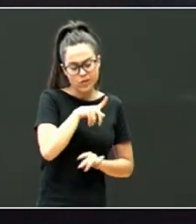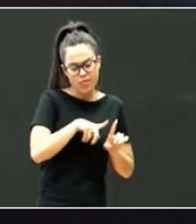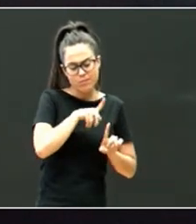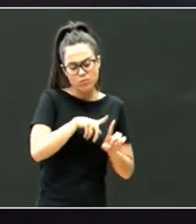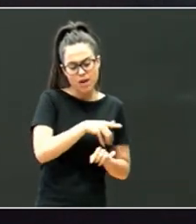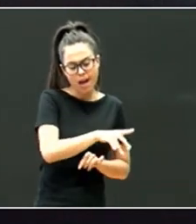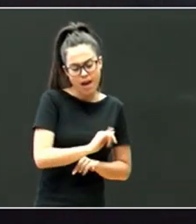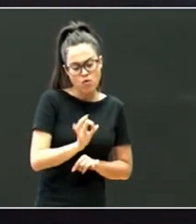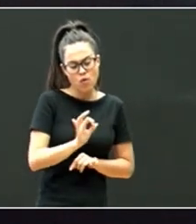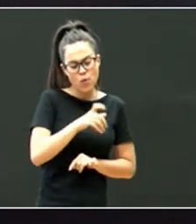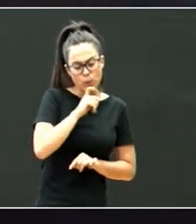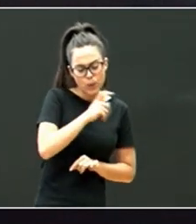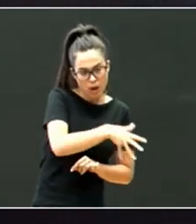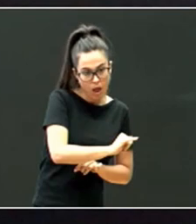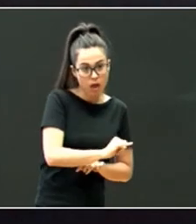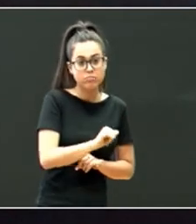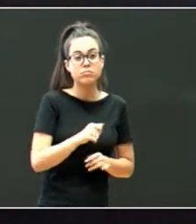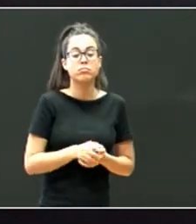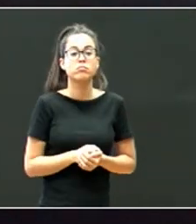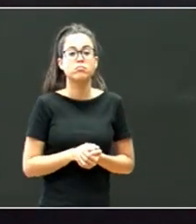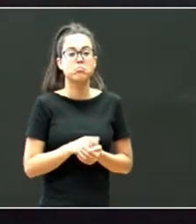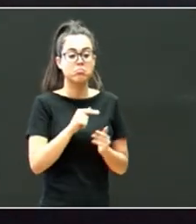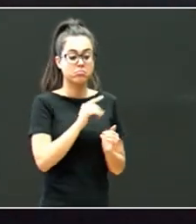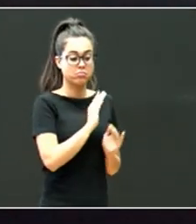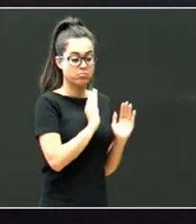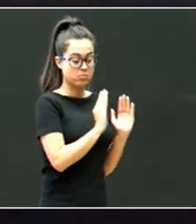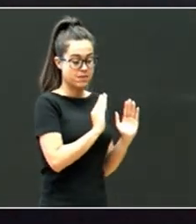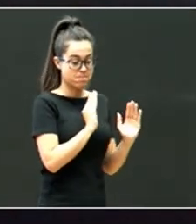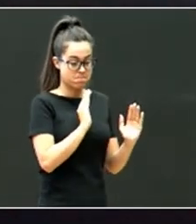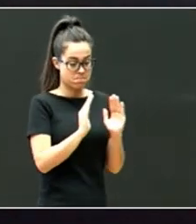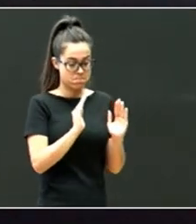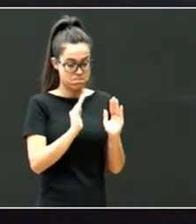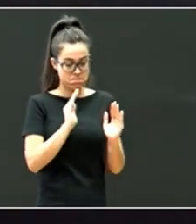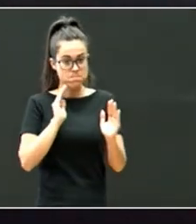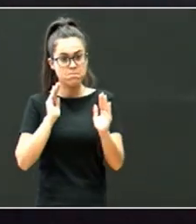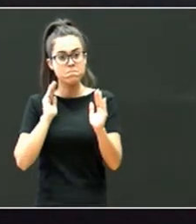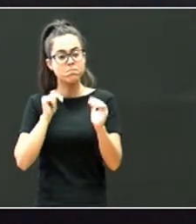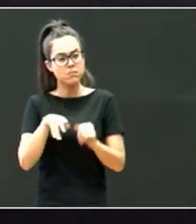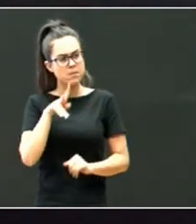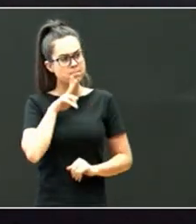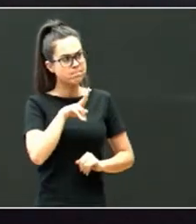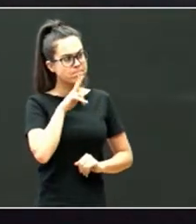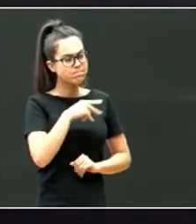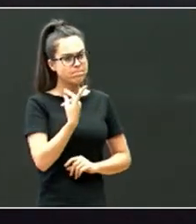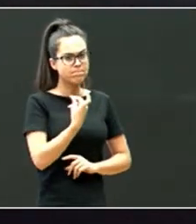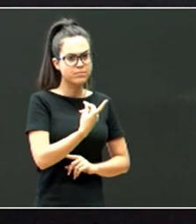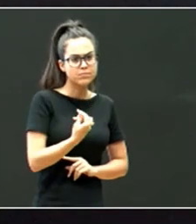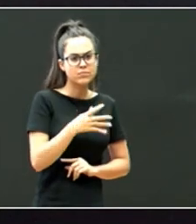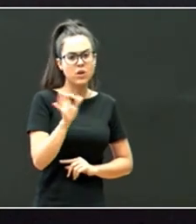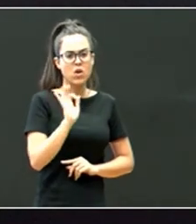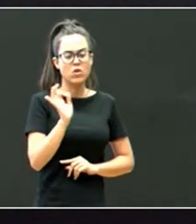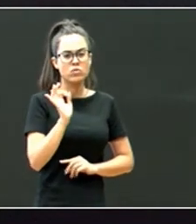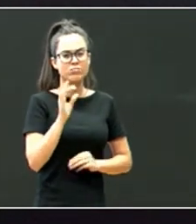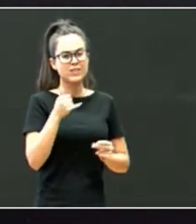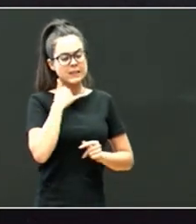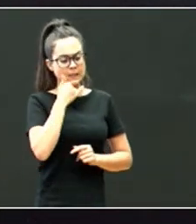Eta irugarrenik, ba, guzti hori, horretan, ikusten bada, ba, biharrak, edo, alerta